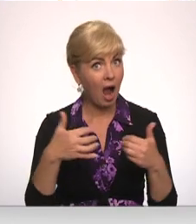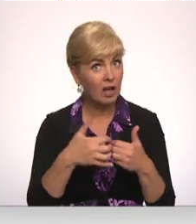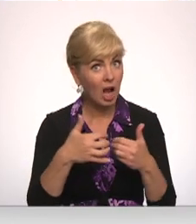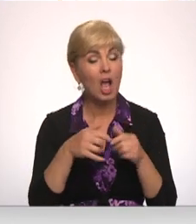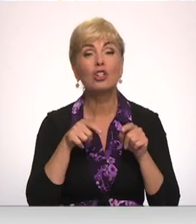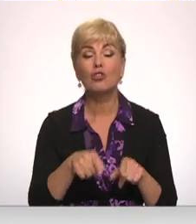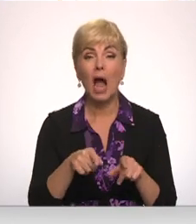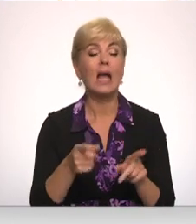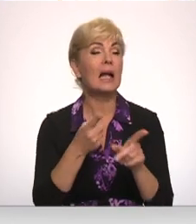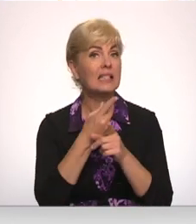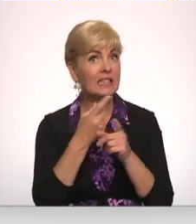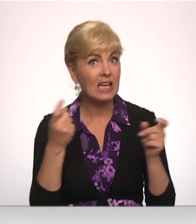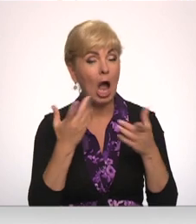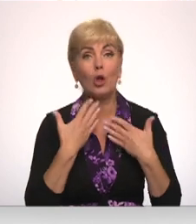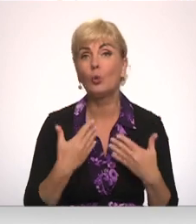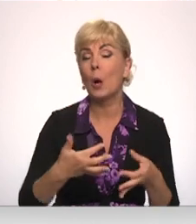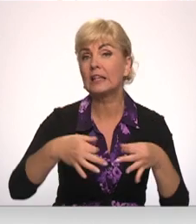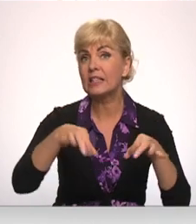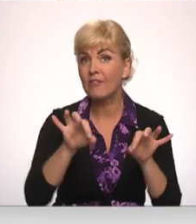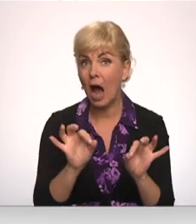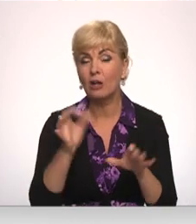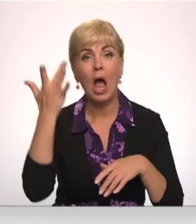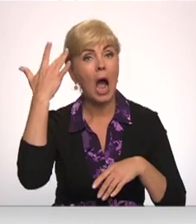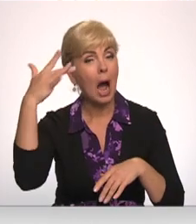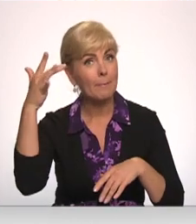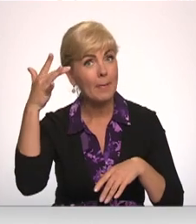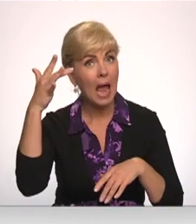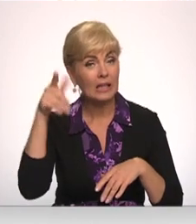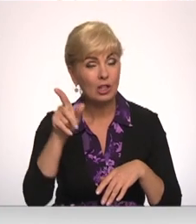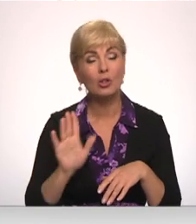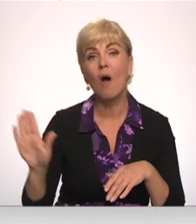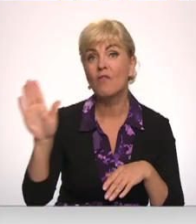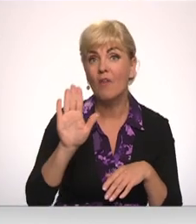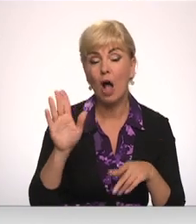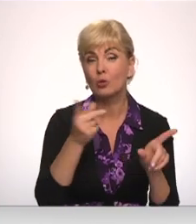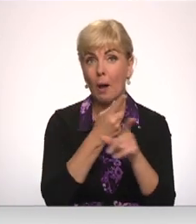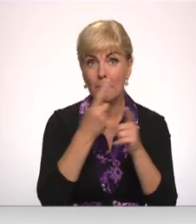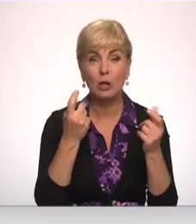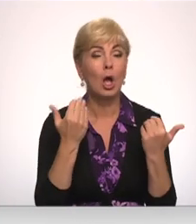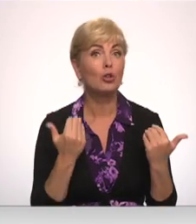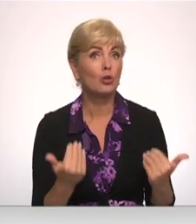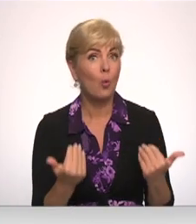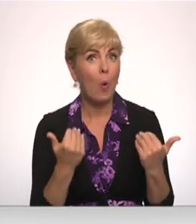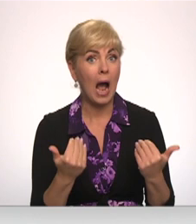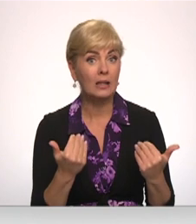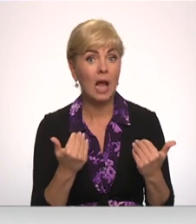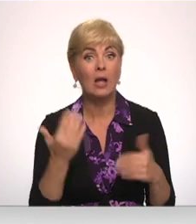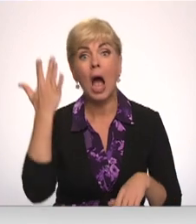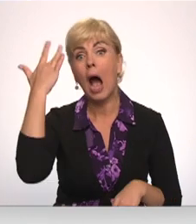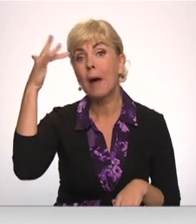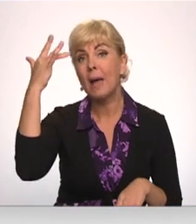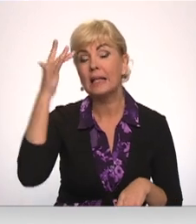Šajā ziņā ļoti svarīgs bija Amerikas savienoto valstu paziņojums šodien arī, jo Amerikas